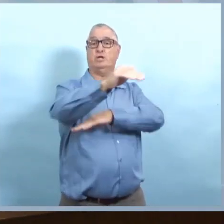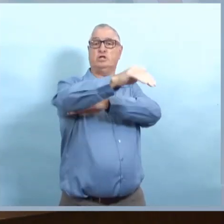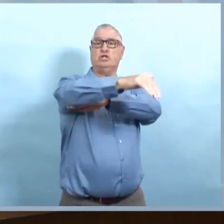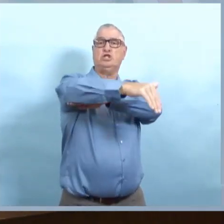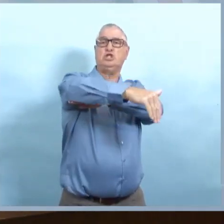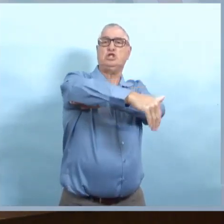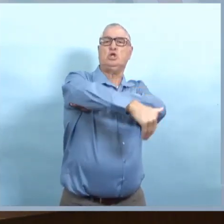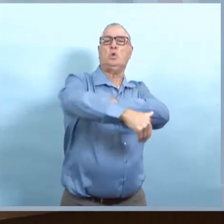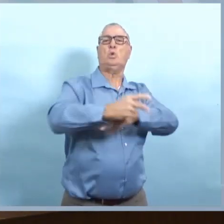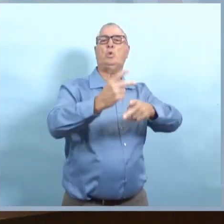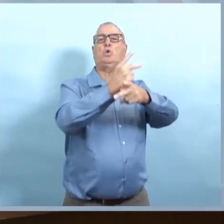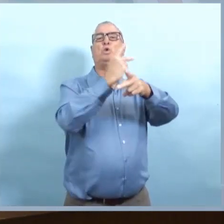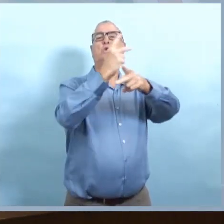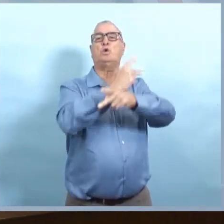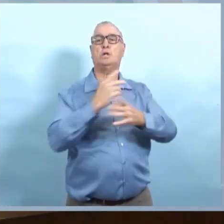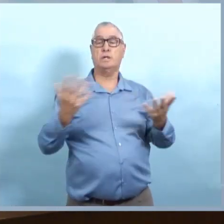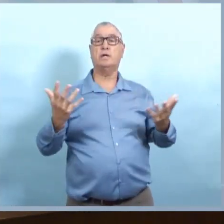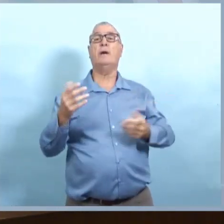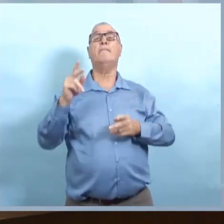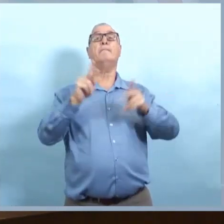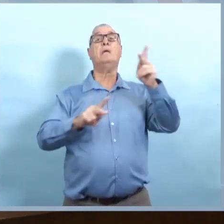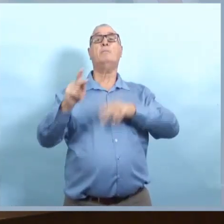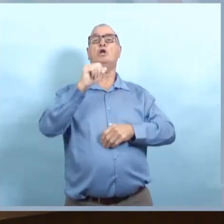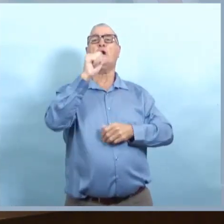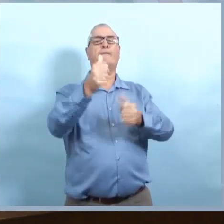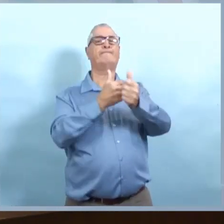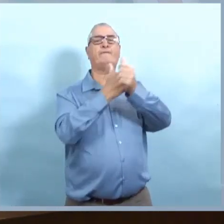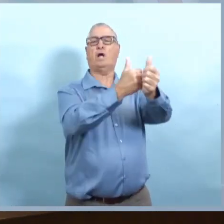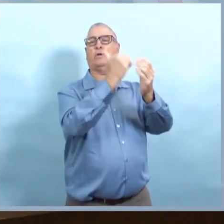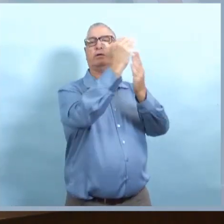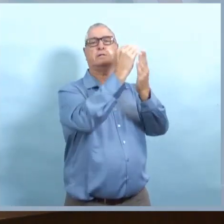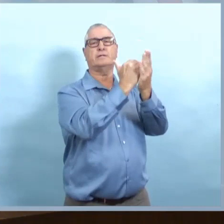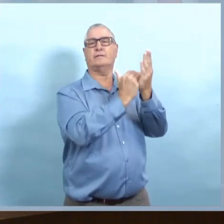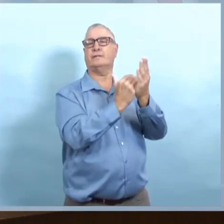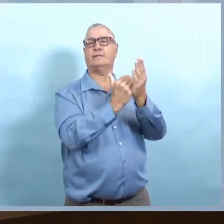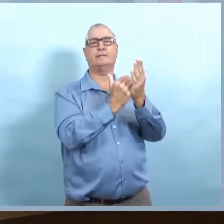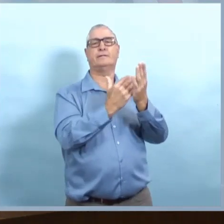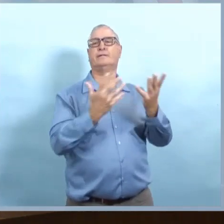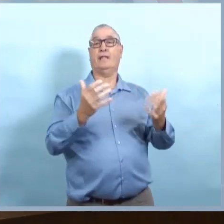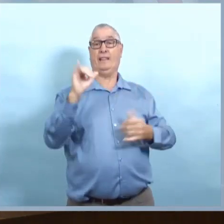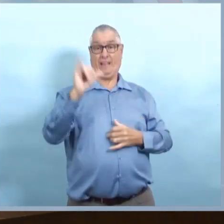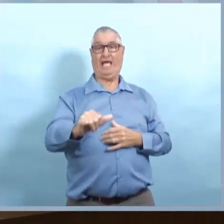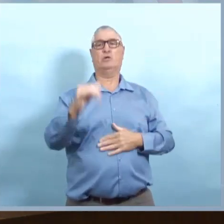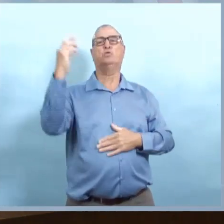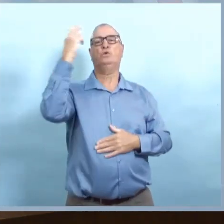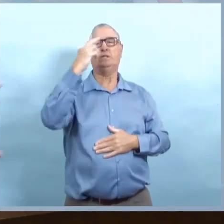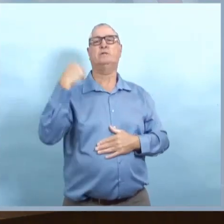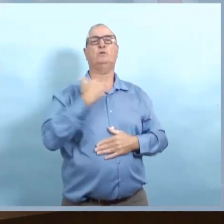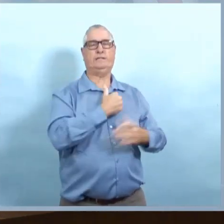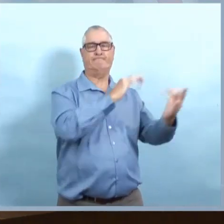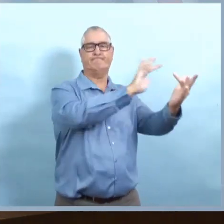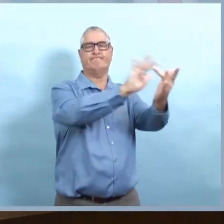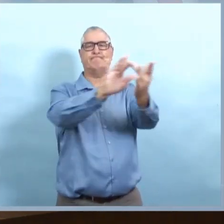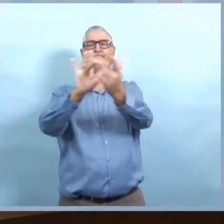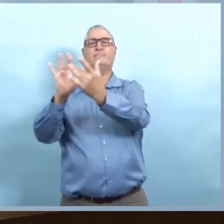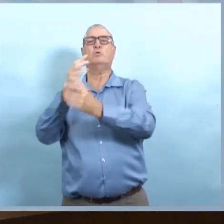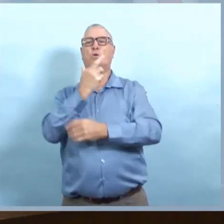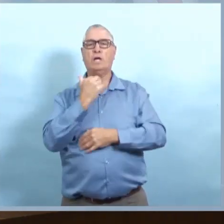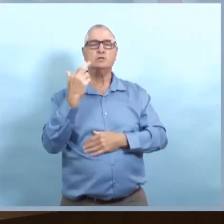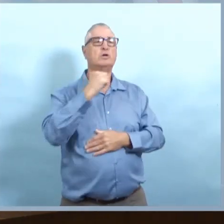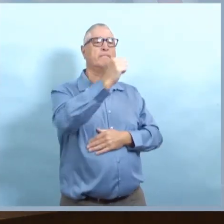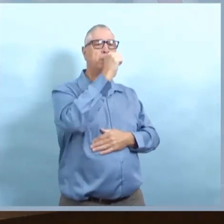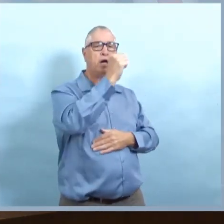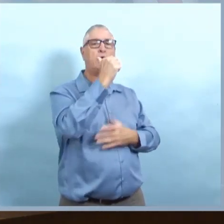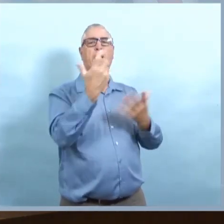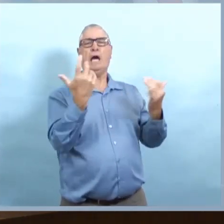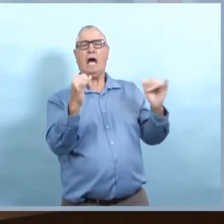examinez ça aussi, réduire les heures? Nous examinons ça. C'est ce que nous voyons aussi d'après les signalements qu'on a, que